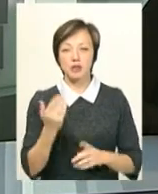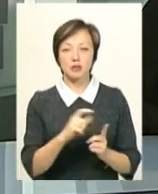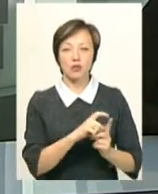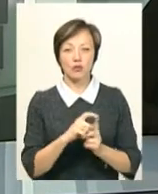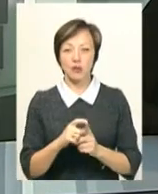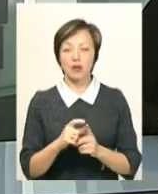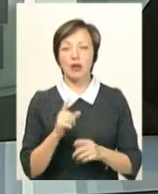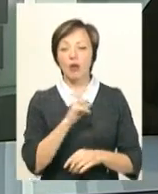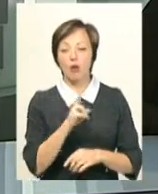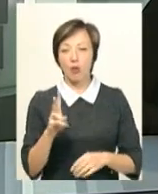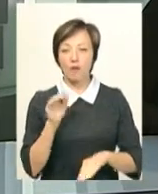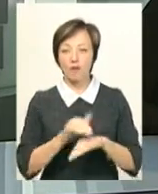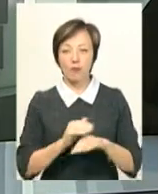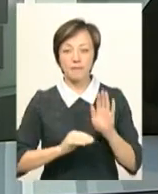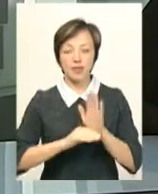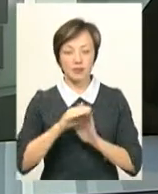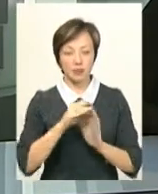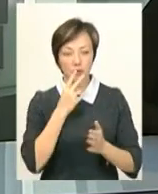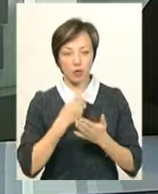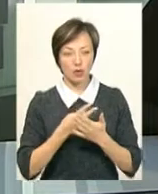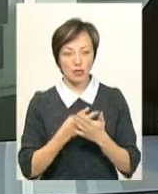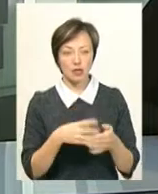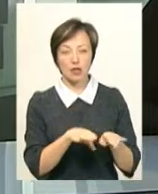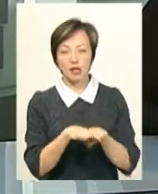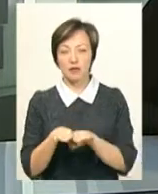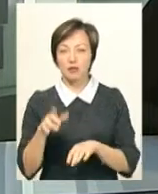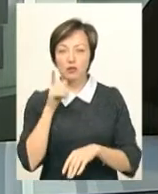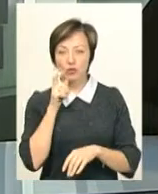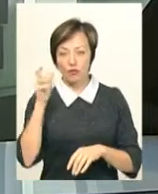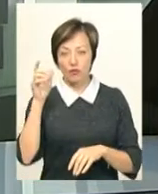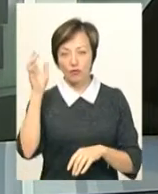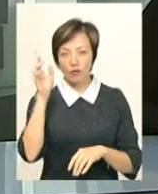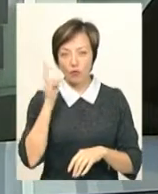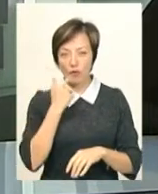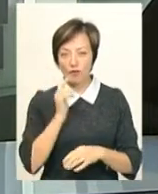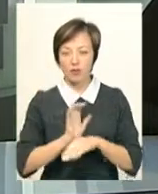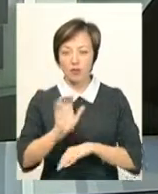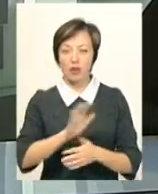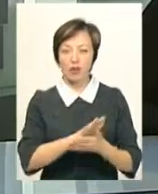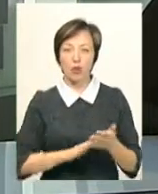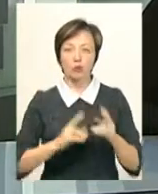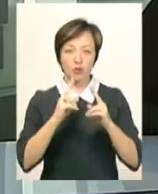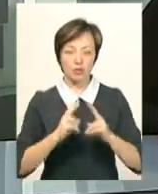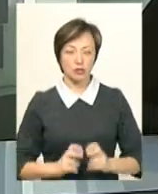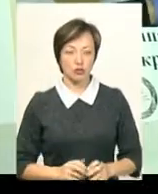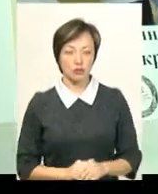словами, тих, у кого виявляться підвищені показники рівня цукру в крові, скеровували на подальше обстеження.